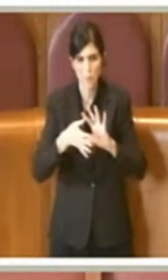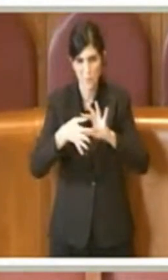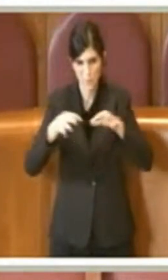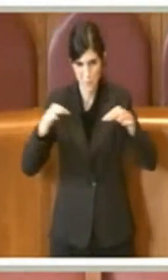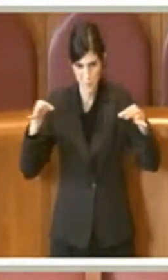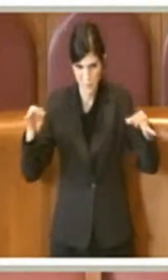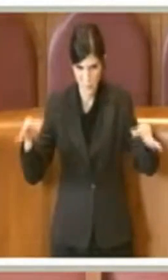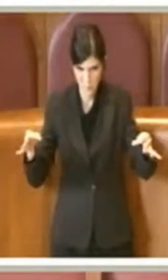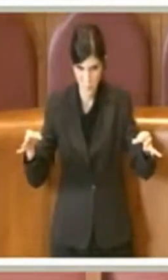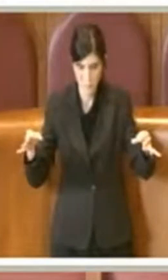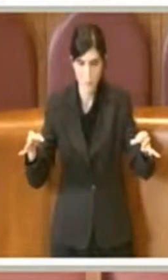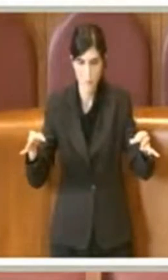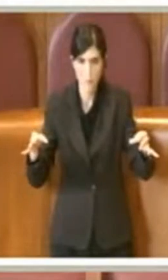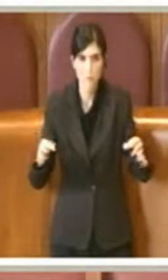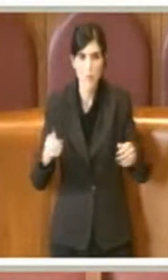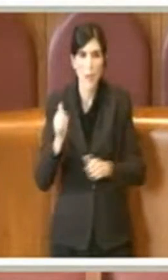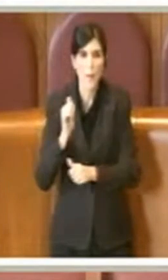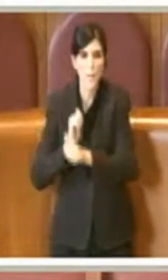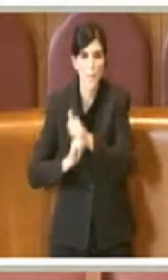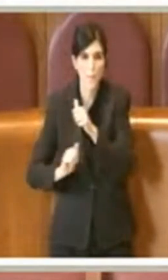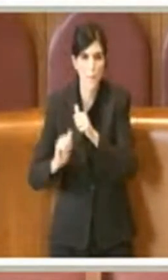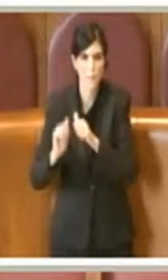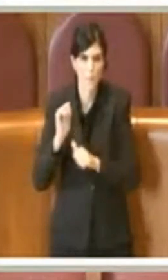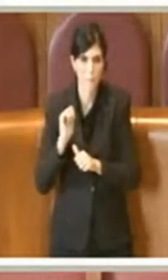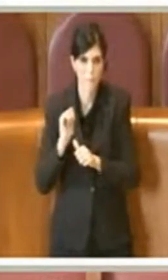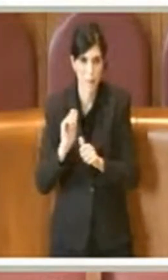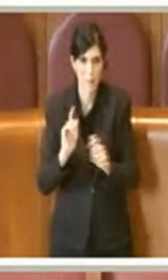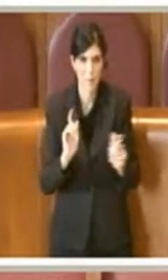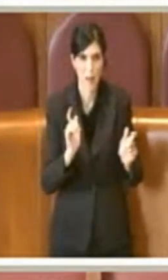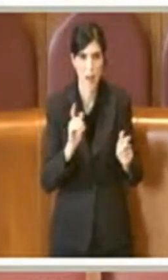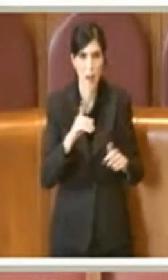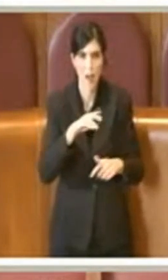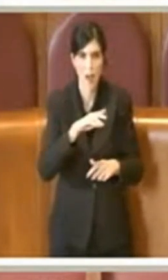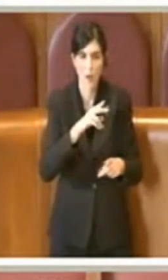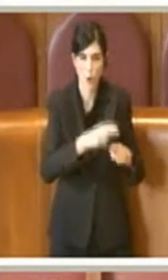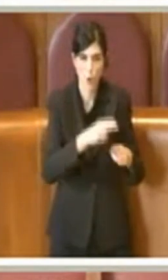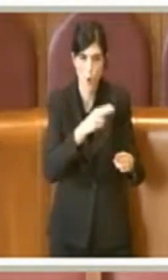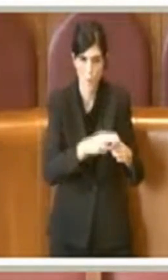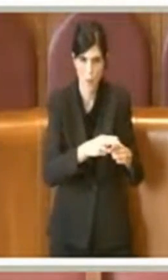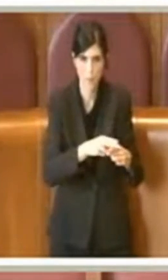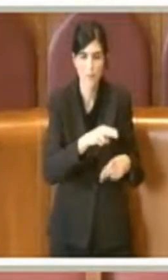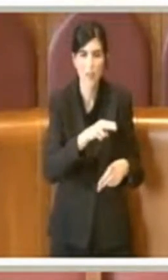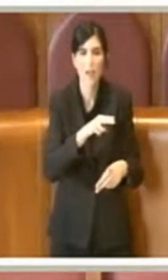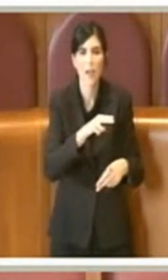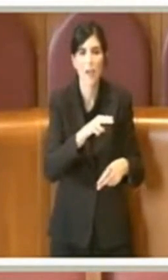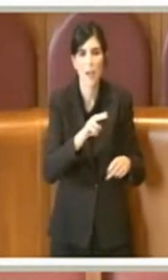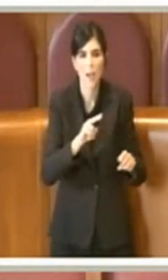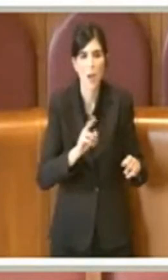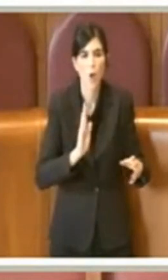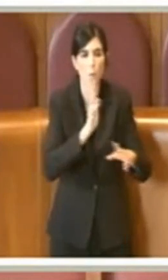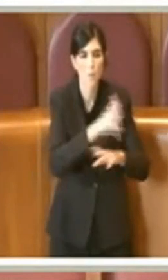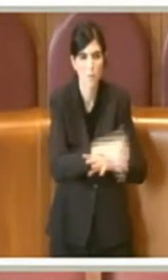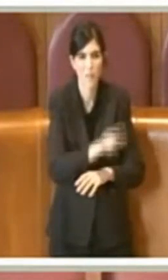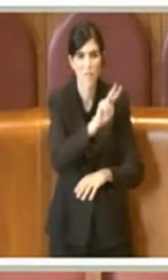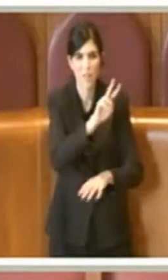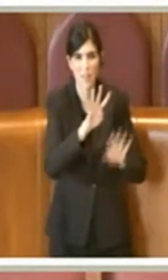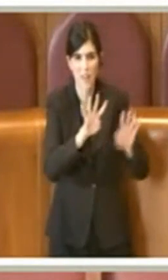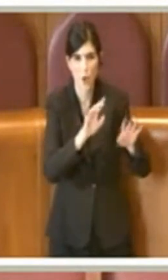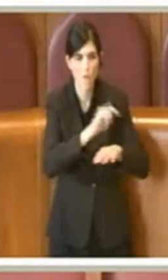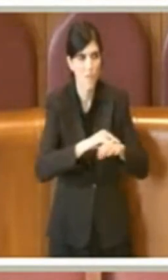Prima della breccia di Roma, il 29 settembre, quindi, si riunì in un tavolo di